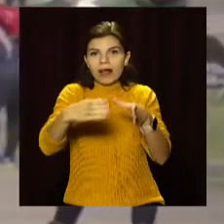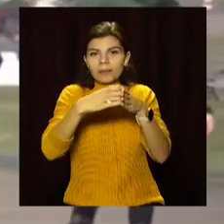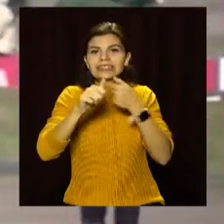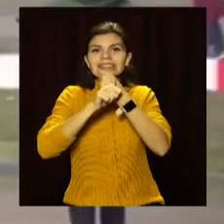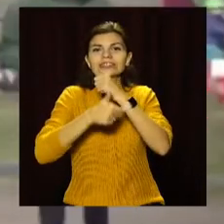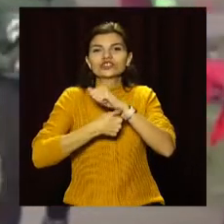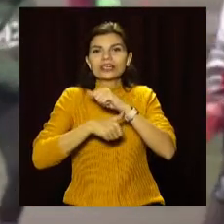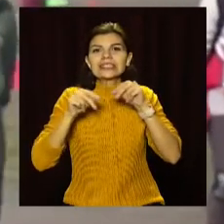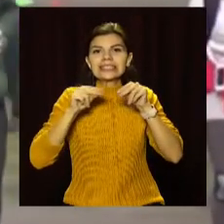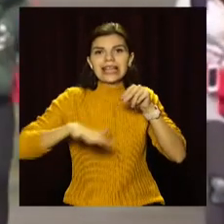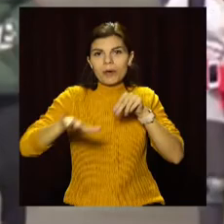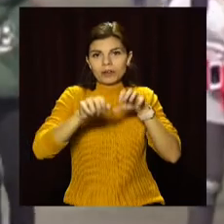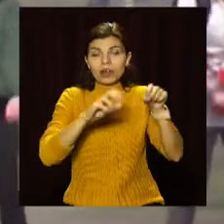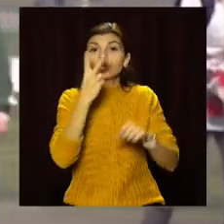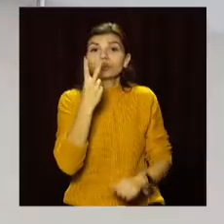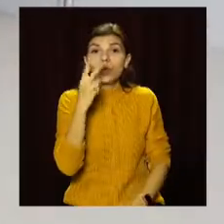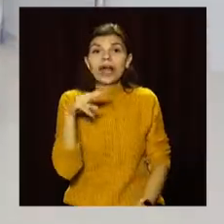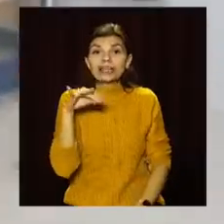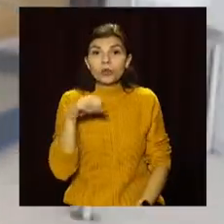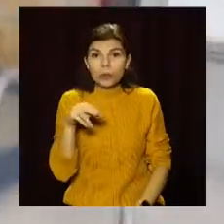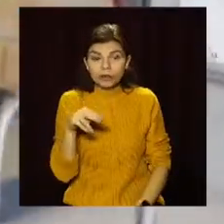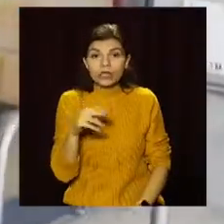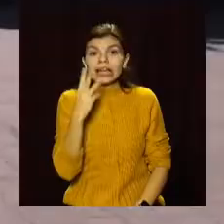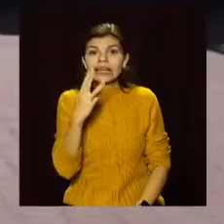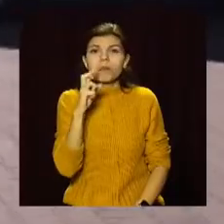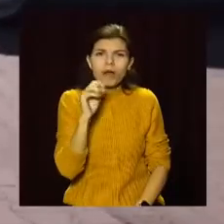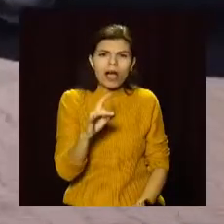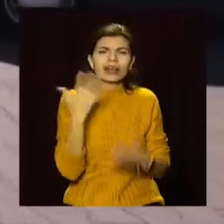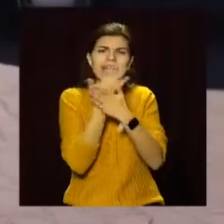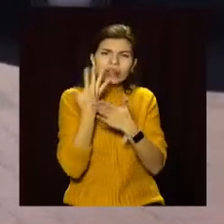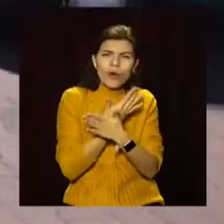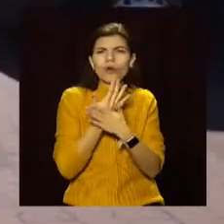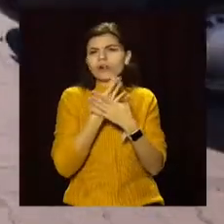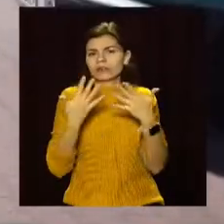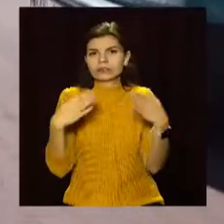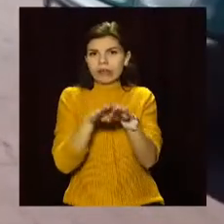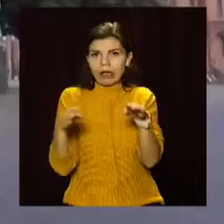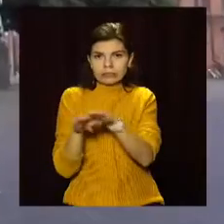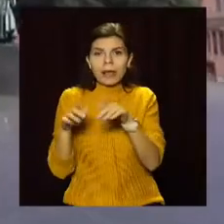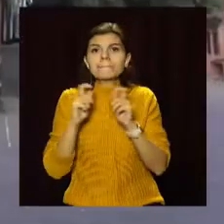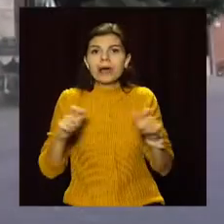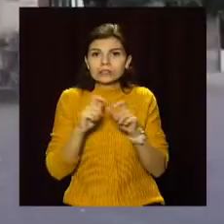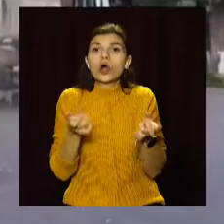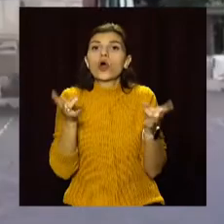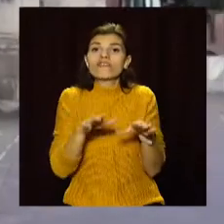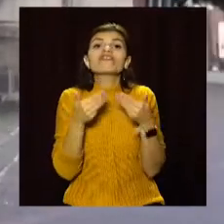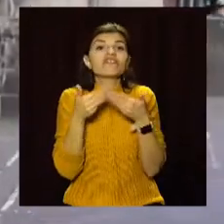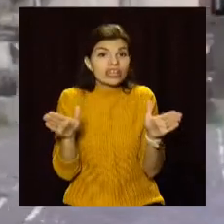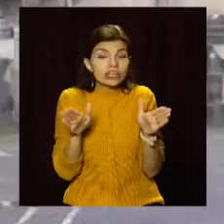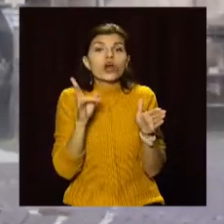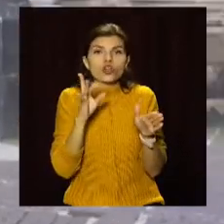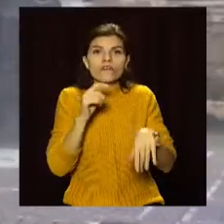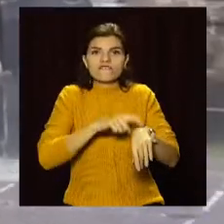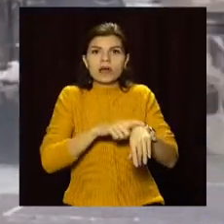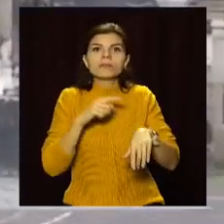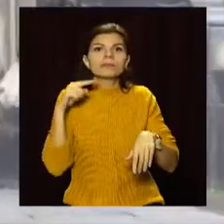З 2 листопада театри, бари, ресторани і кінотеатри закриті. Магазини залишаться відкритими, але з